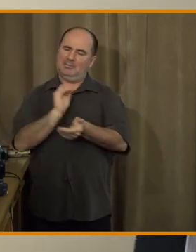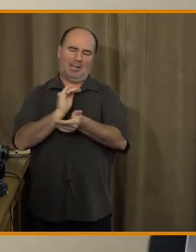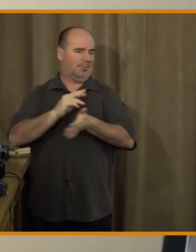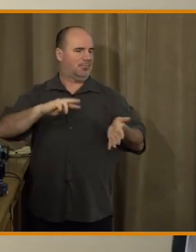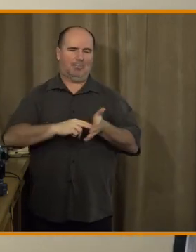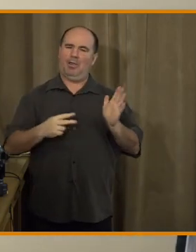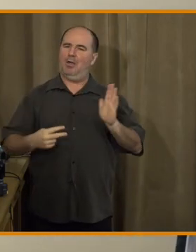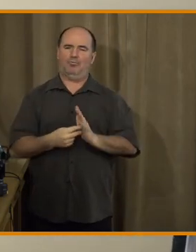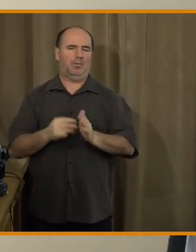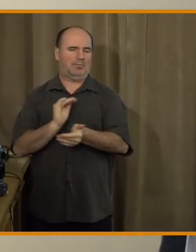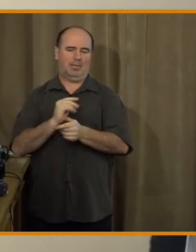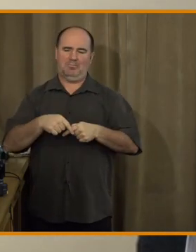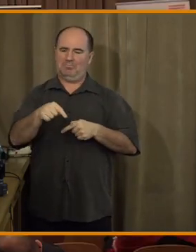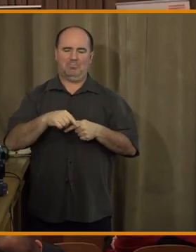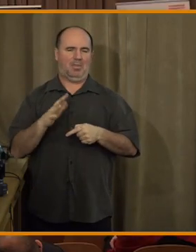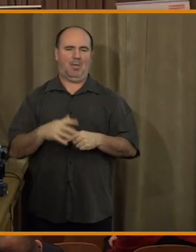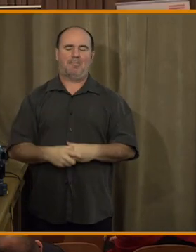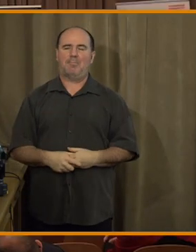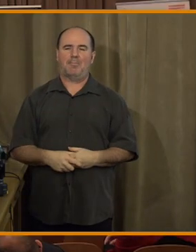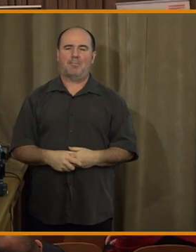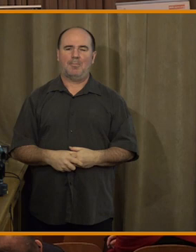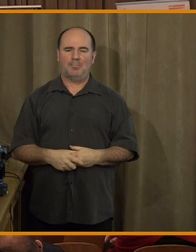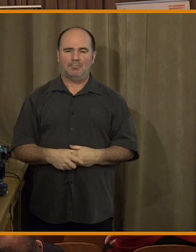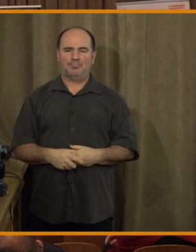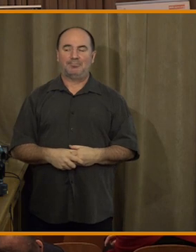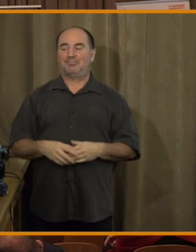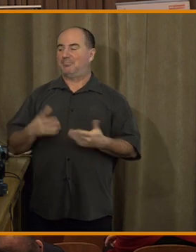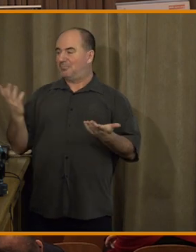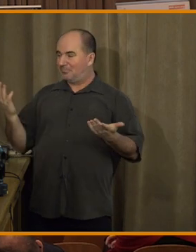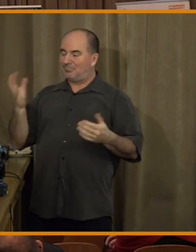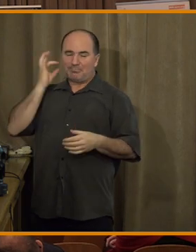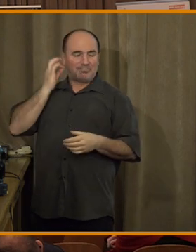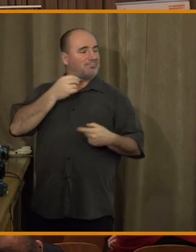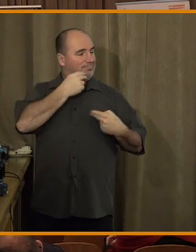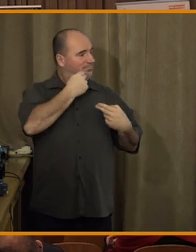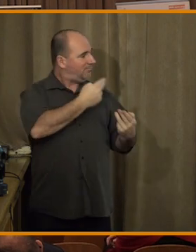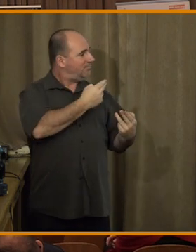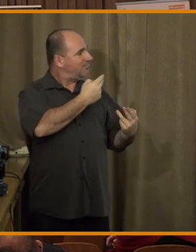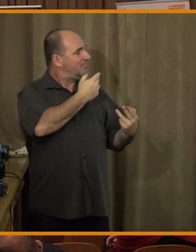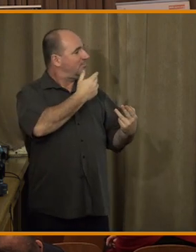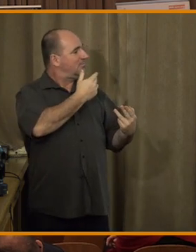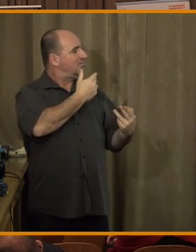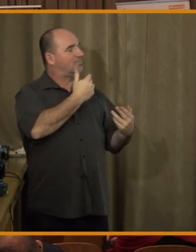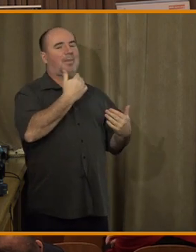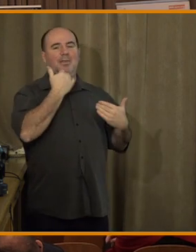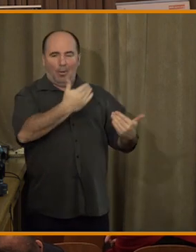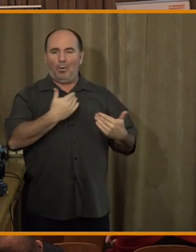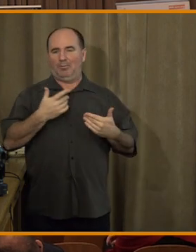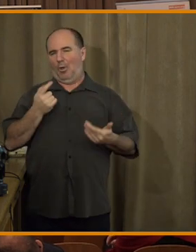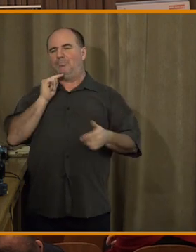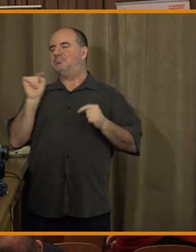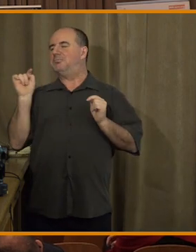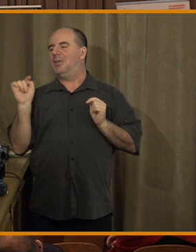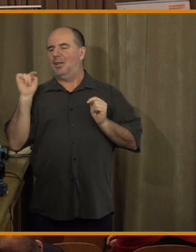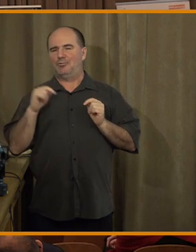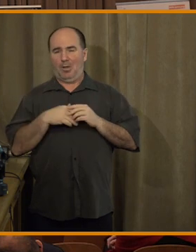Díky moc a myslím, že tímto lehce dramatickou tyčkou můžeme uzavřít tento